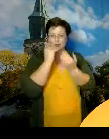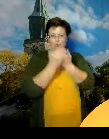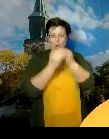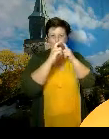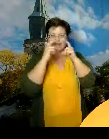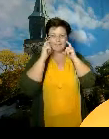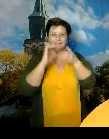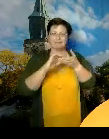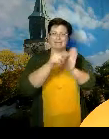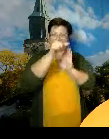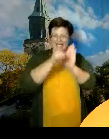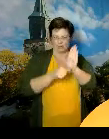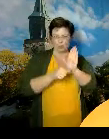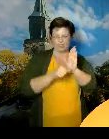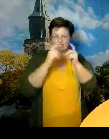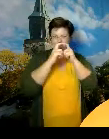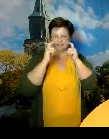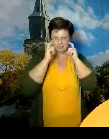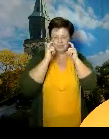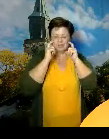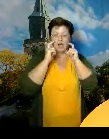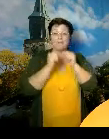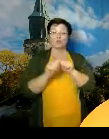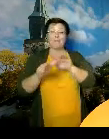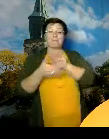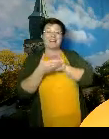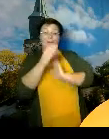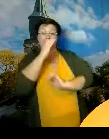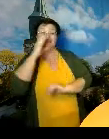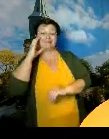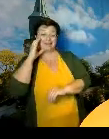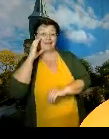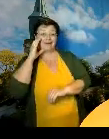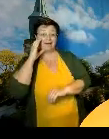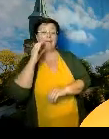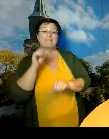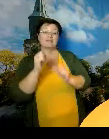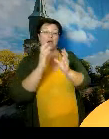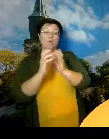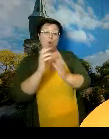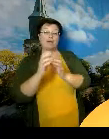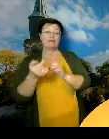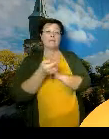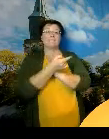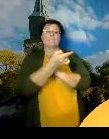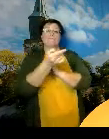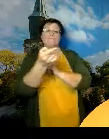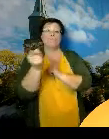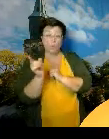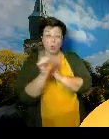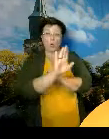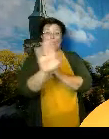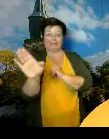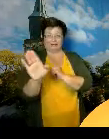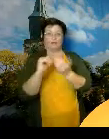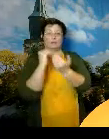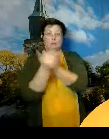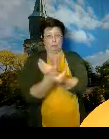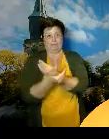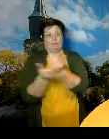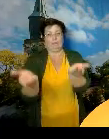joka on kirurginen suunnenäisuojus. Mutta näillä perusmaskeilla ennen kaikkea huolehditaan siitä, että muiden